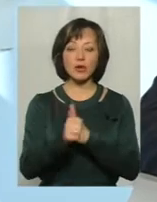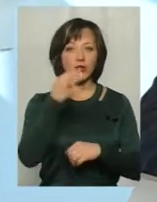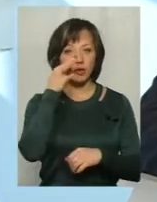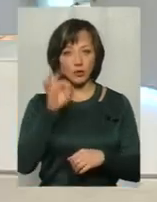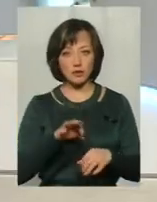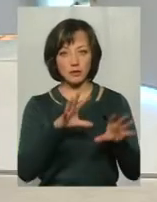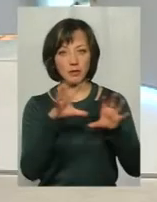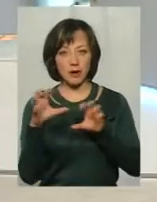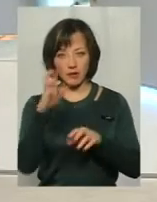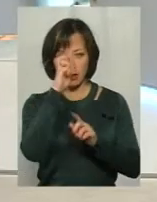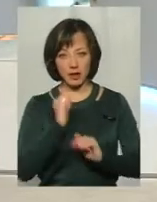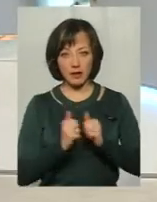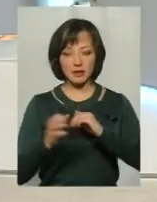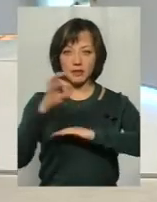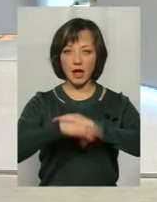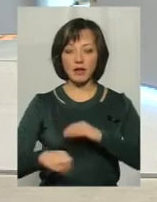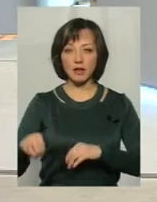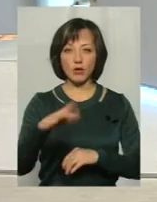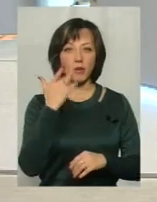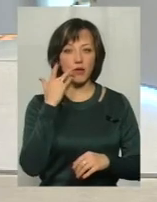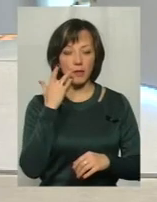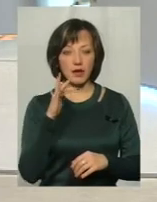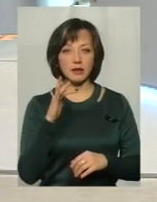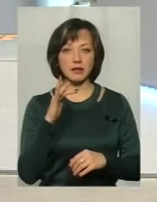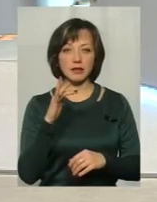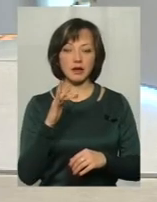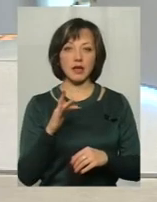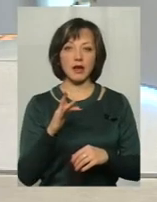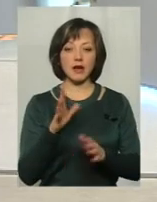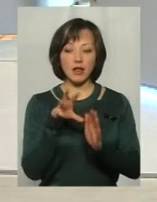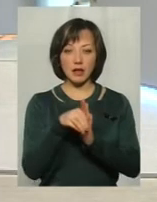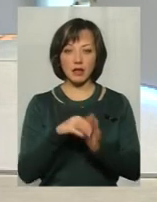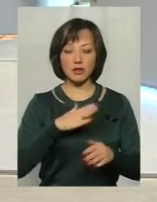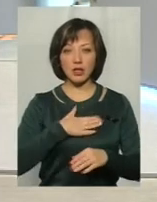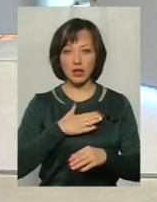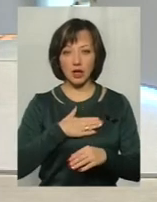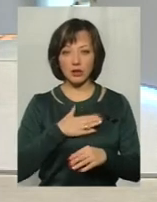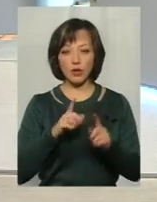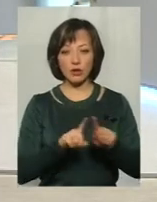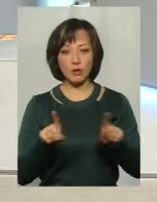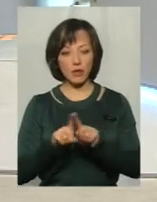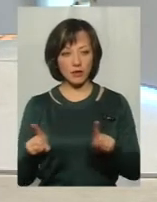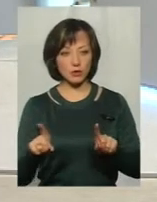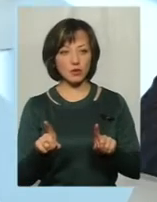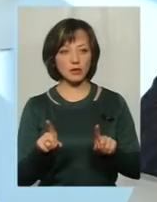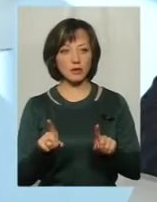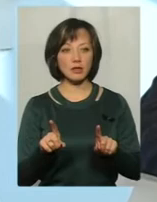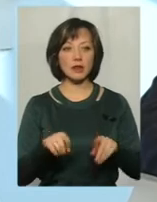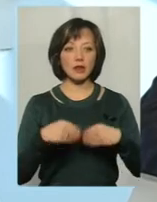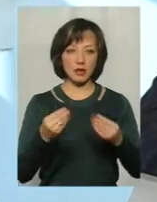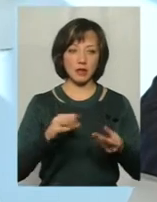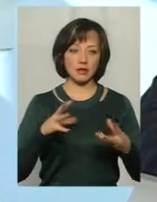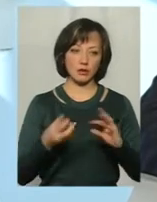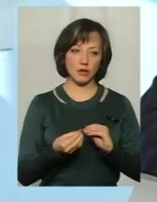який ми беремо в країнах Західної Європи, США, який кладеться на наші десь певні особливості, він дасть